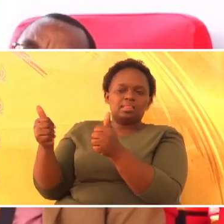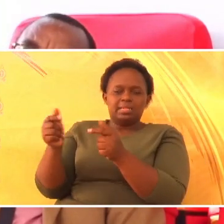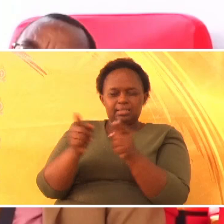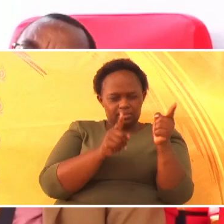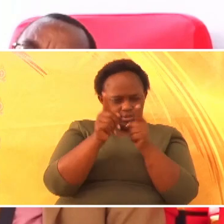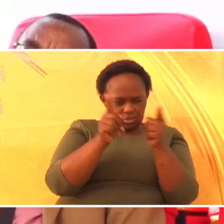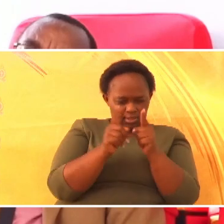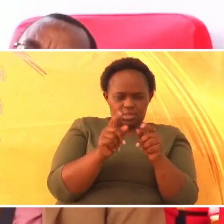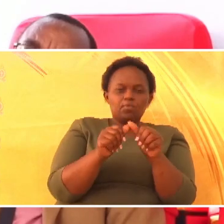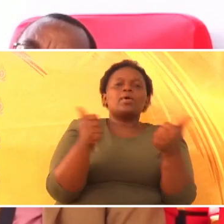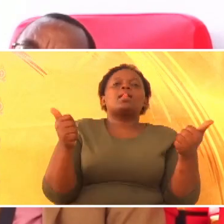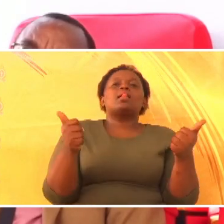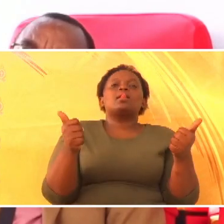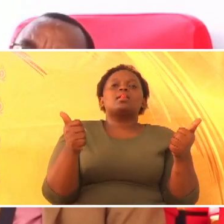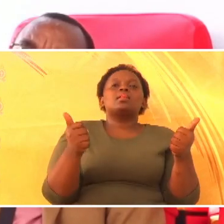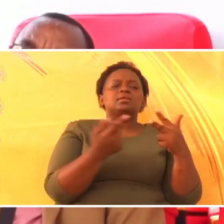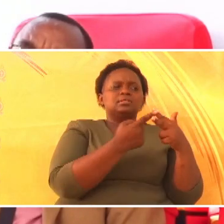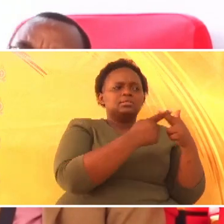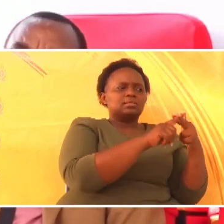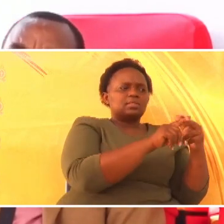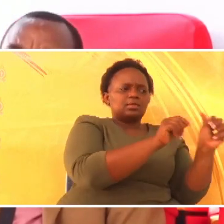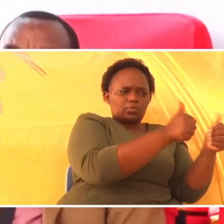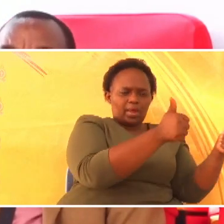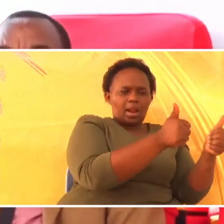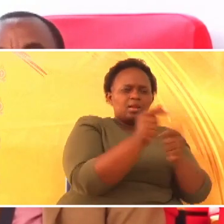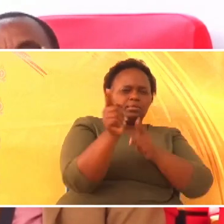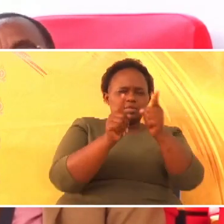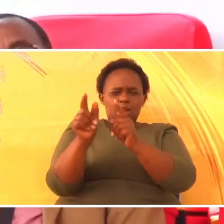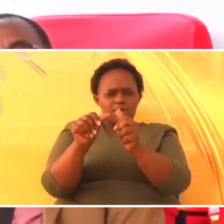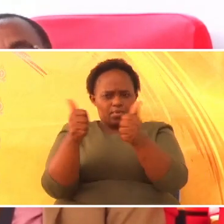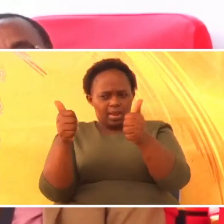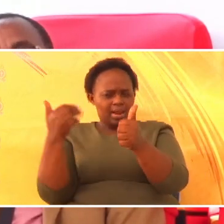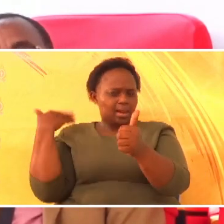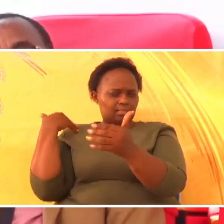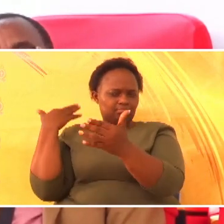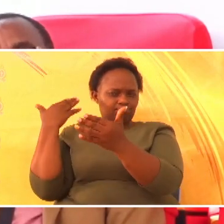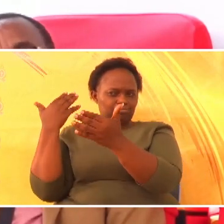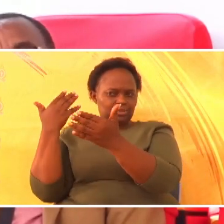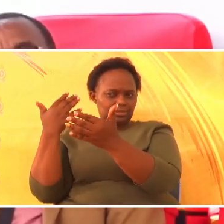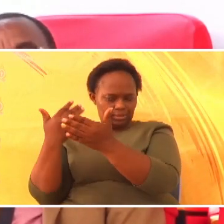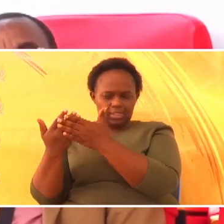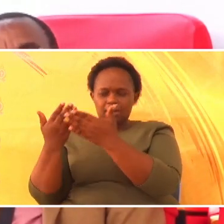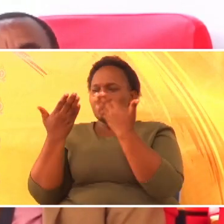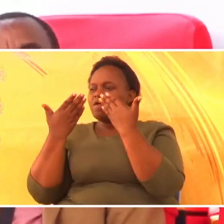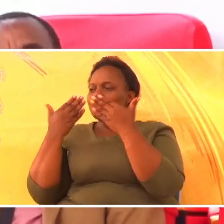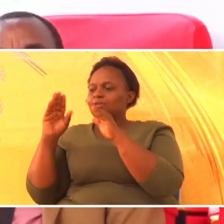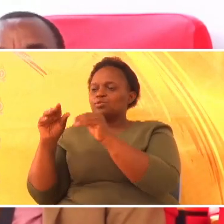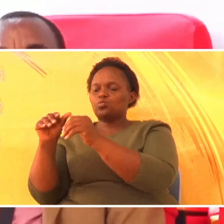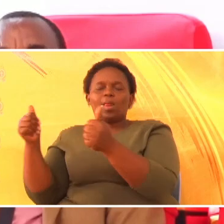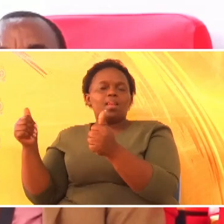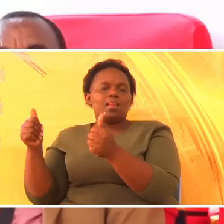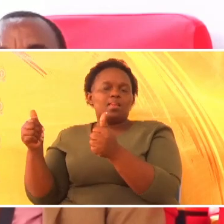Tuwaza vizuri, tuwende vizuri, na tumalize vizuri.